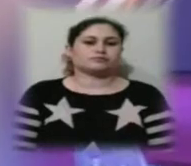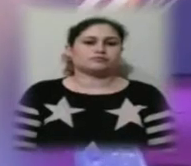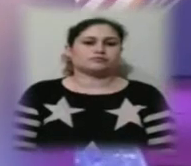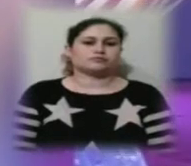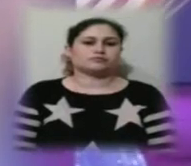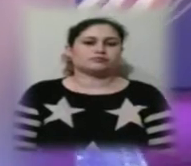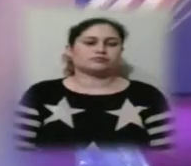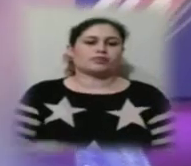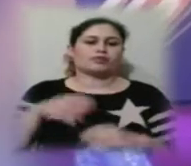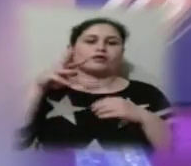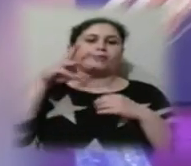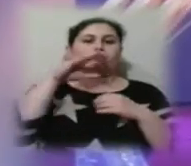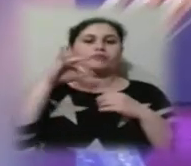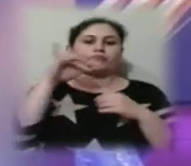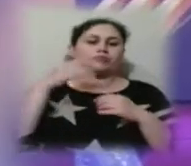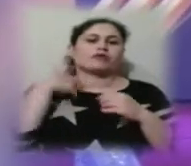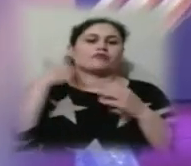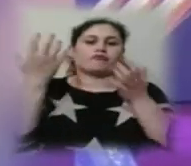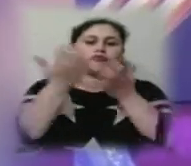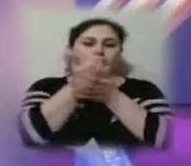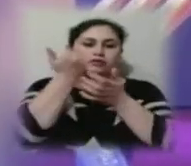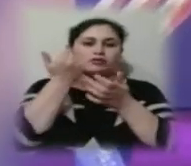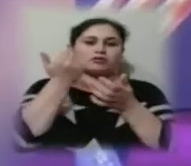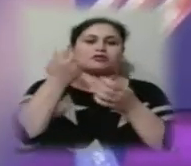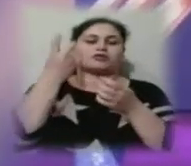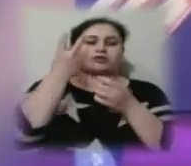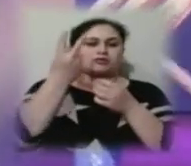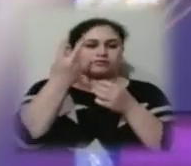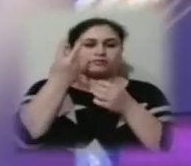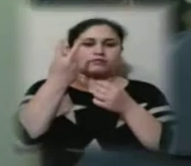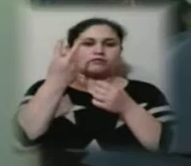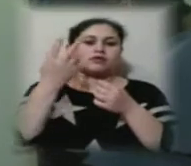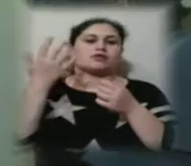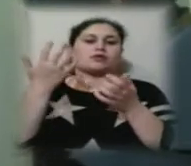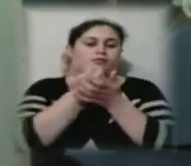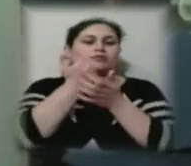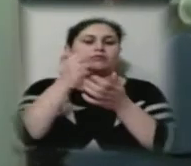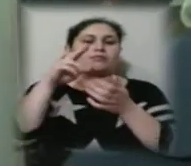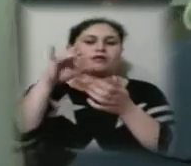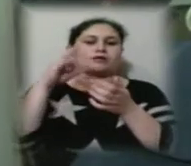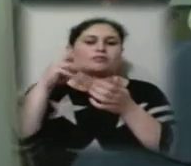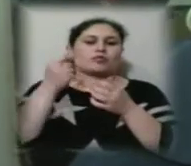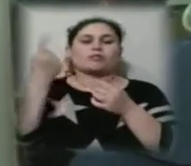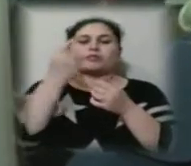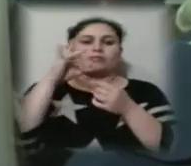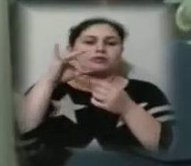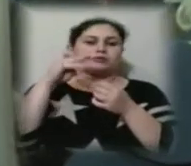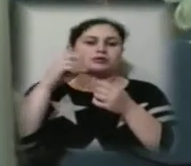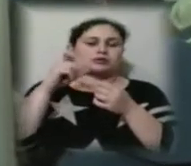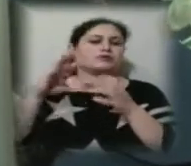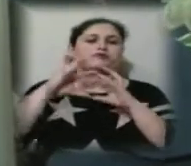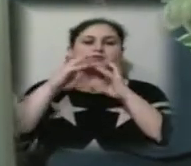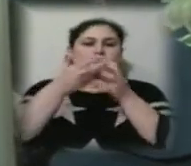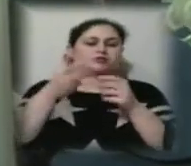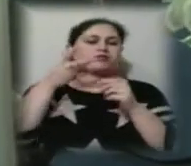Ми завоювали дві перемоги. Перша – це «Принцеса Всесвіту 2019»